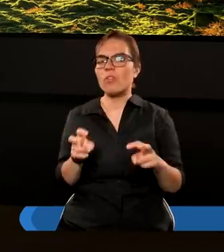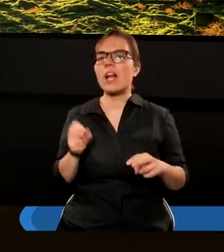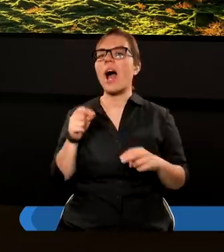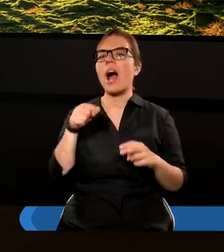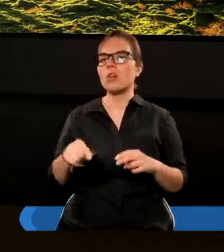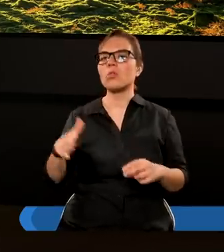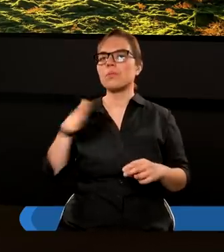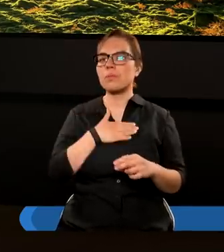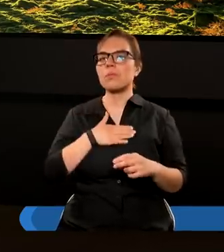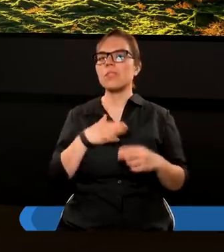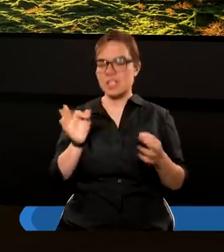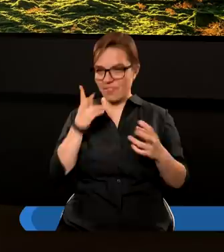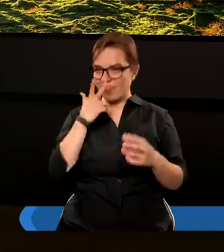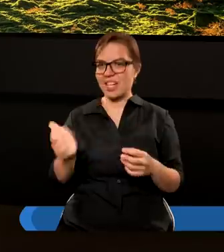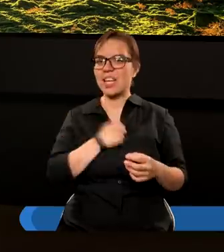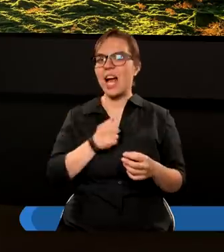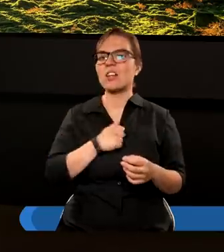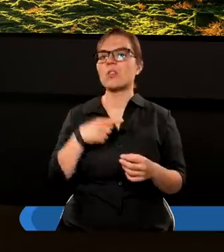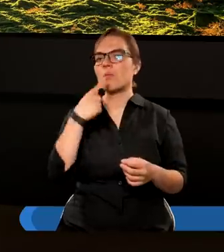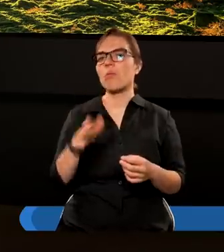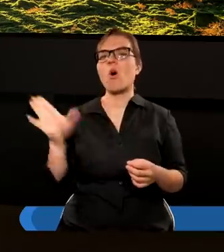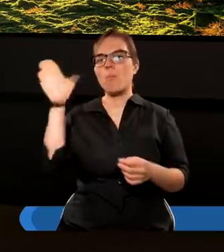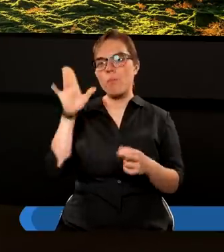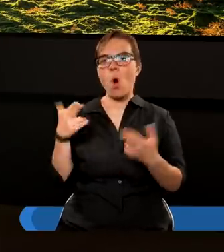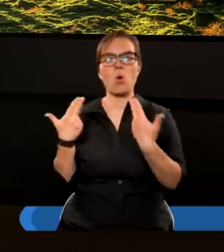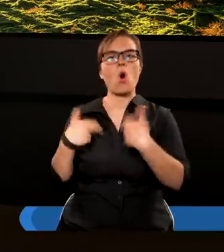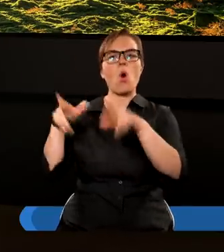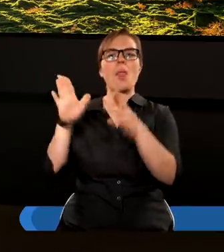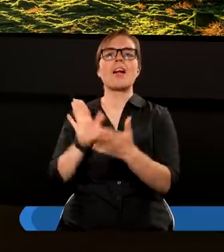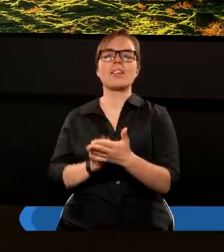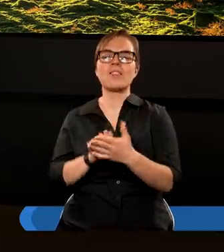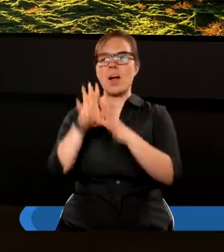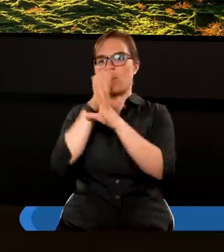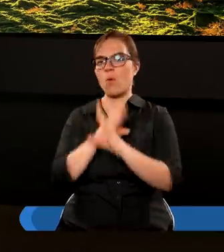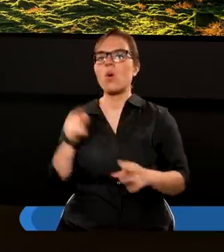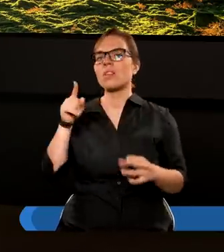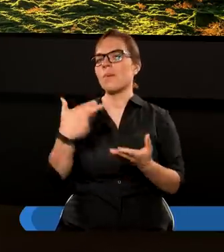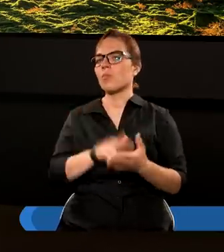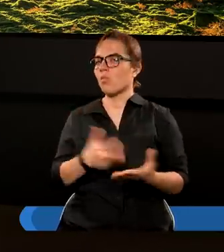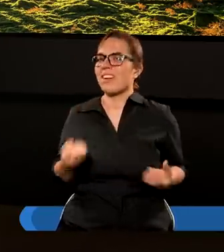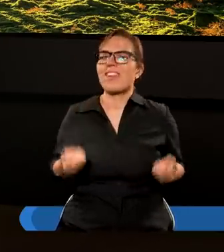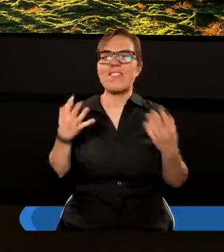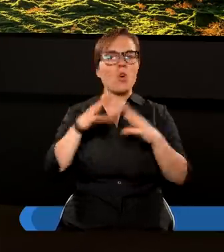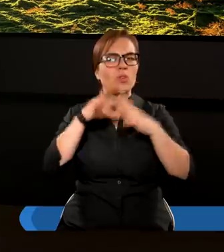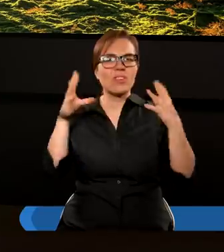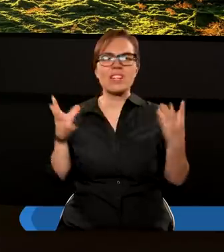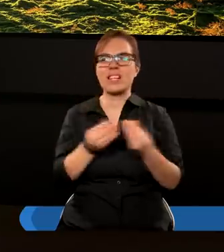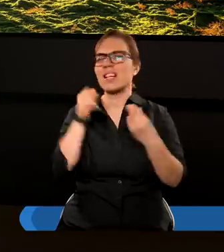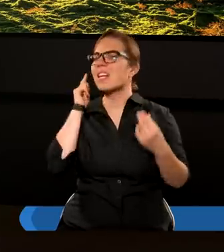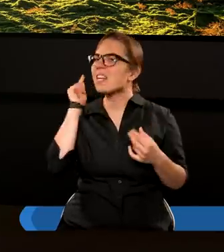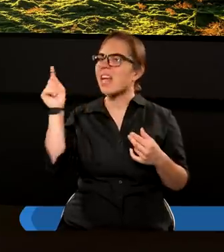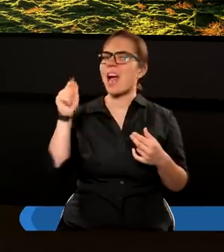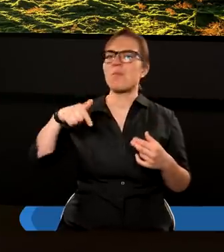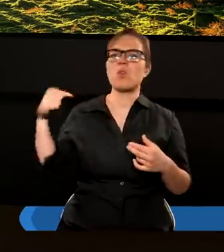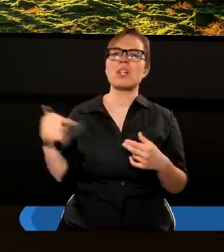a tutaj mamy wyraźnie powiedziane Bogu oddajcie pokłon, temu, który stworzył wszystko, Jemu